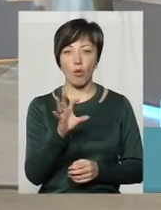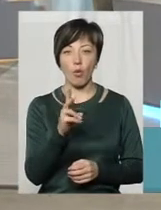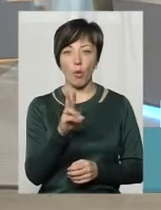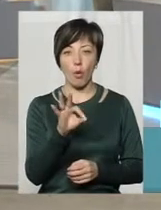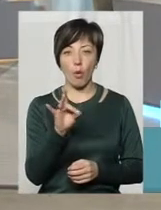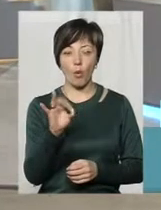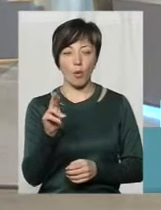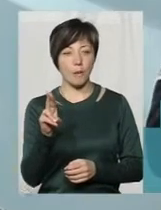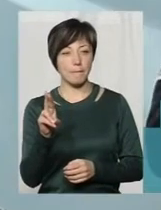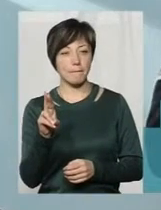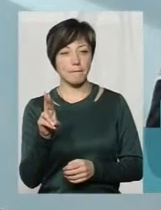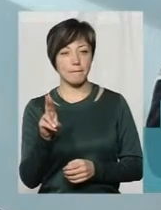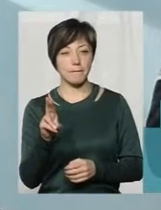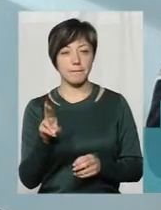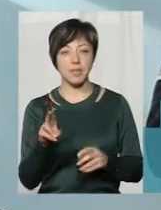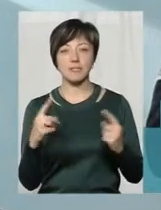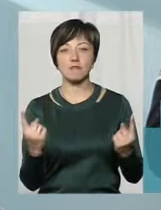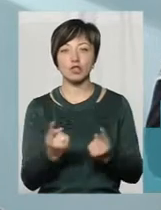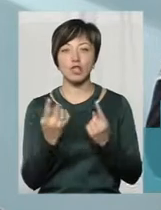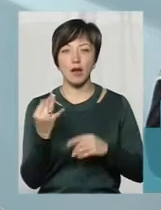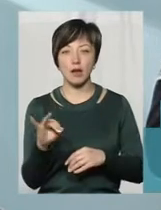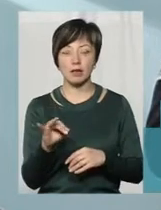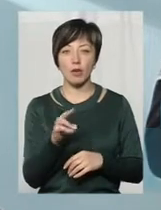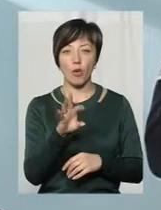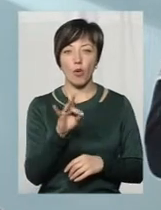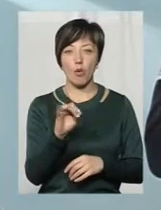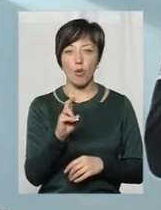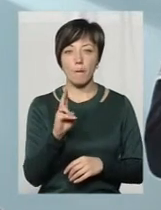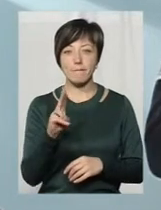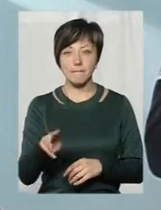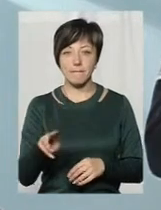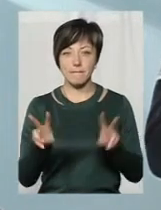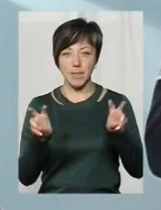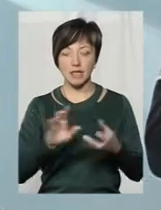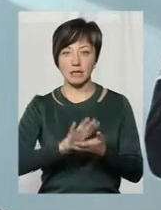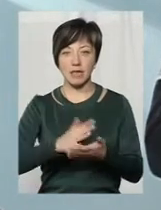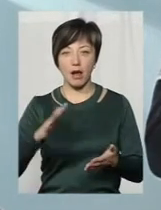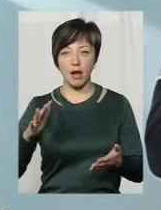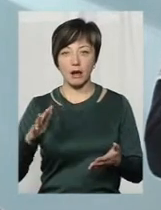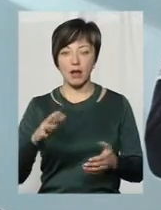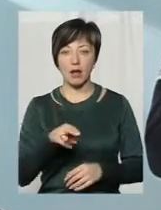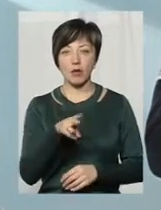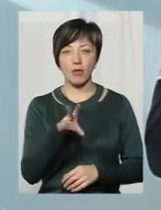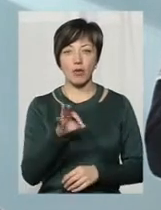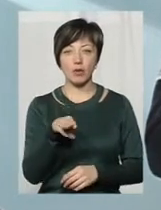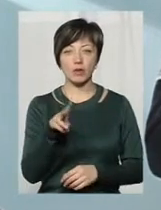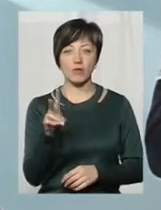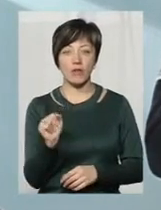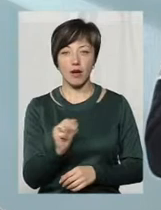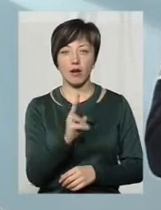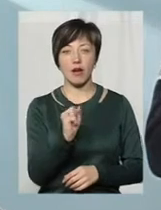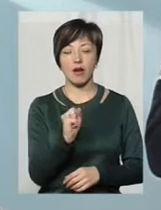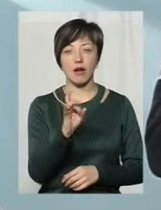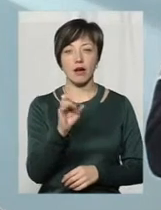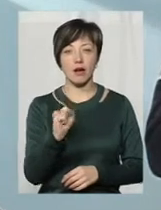Це Короп звичайний, Короп дзеркальний, плітка – це карась,